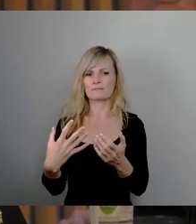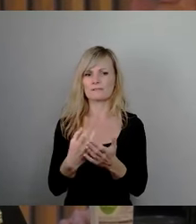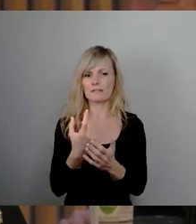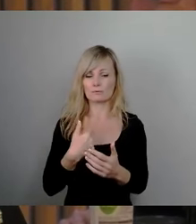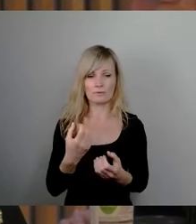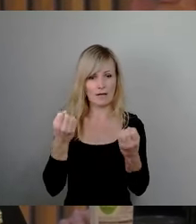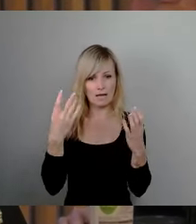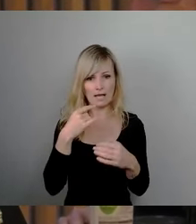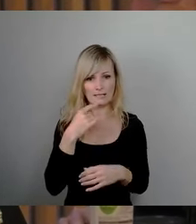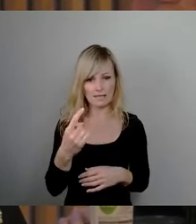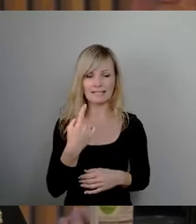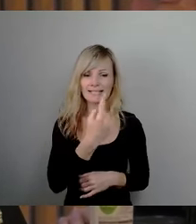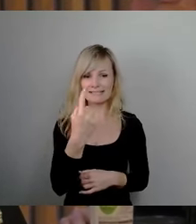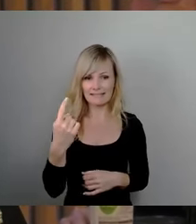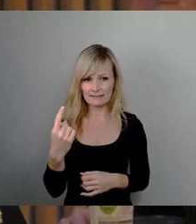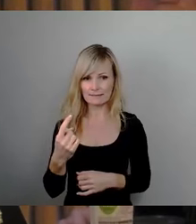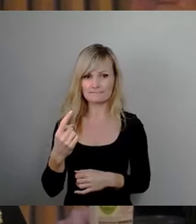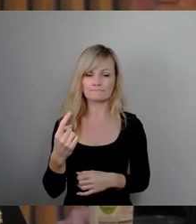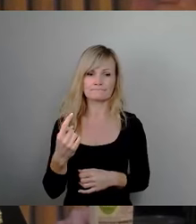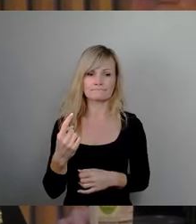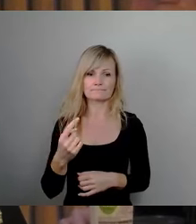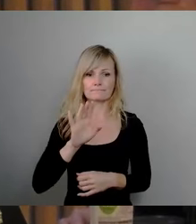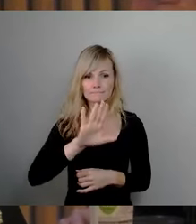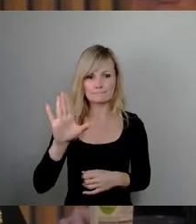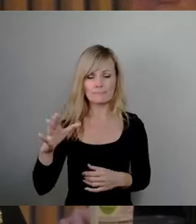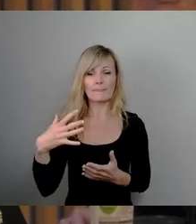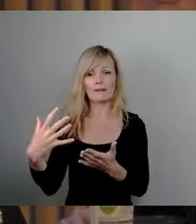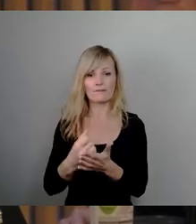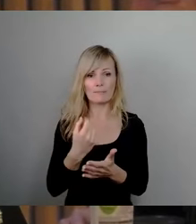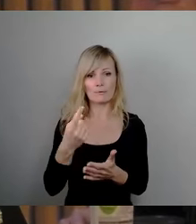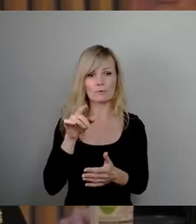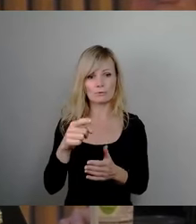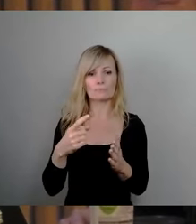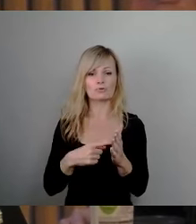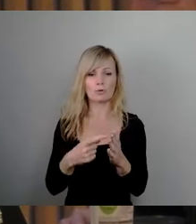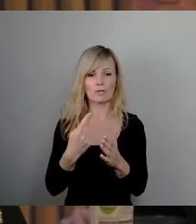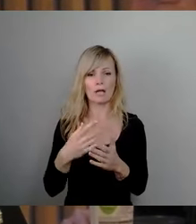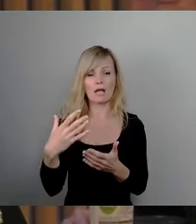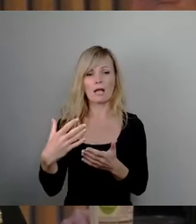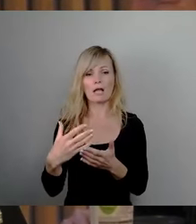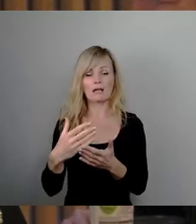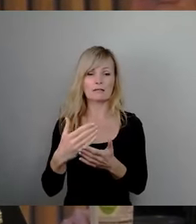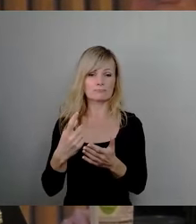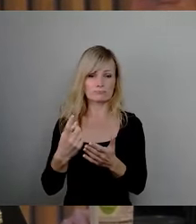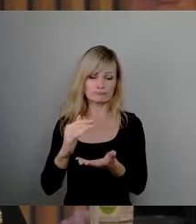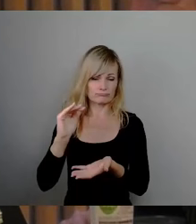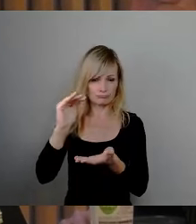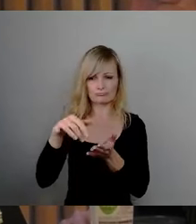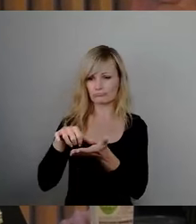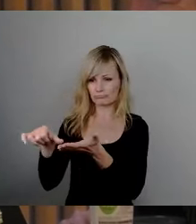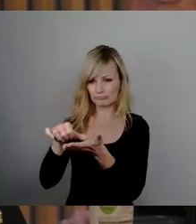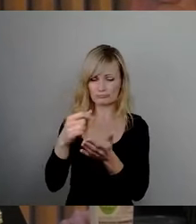dass jeder nach seinem Vermögen zum Steueraufkommen beizutragen hat. Und der entscheidende Punkt der